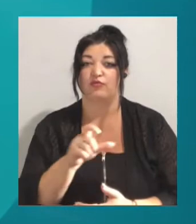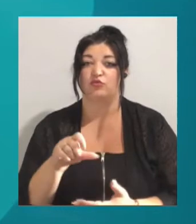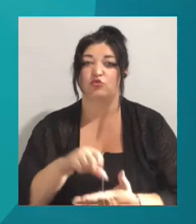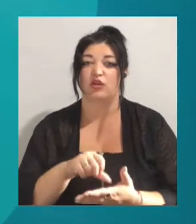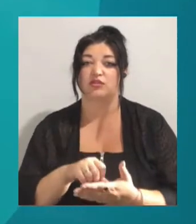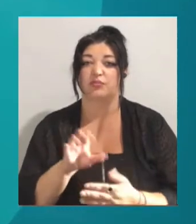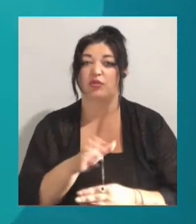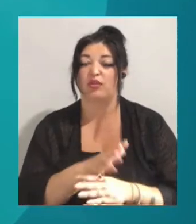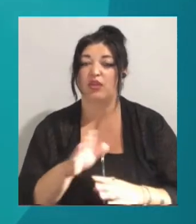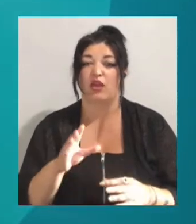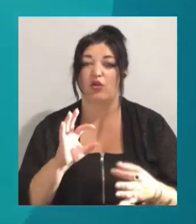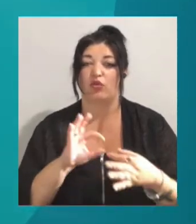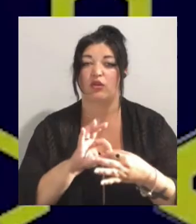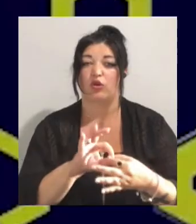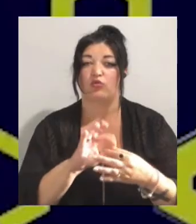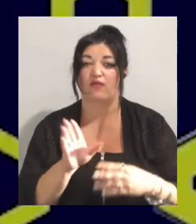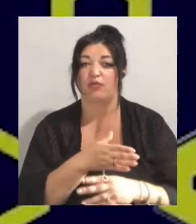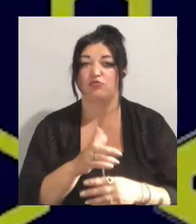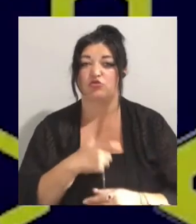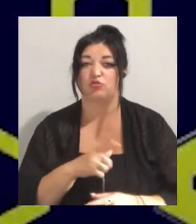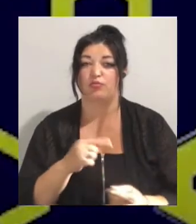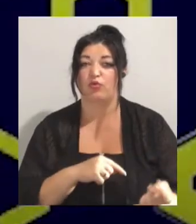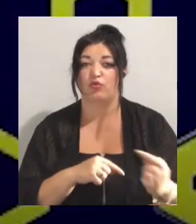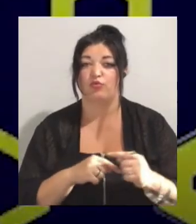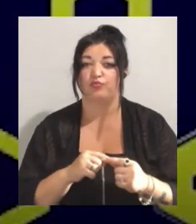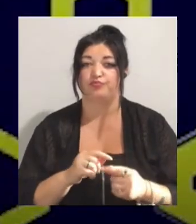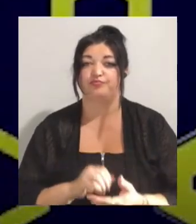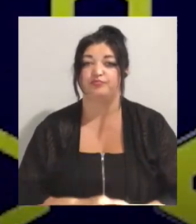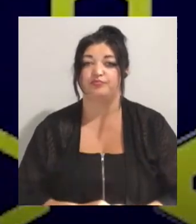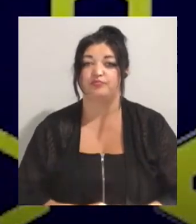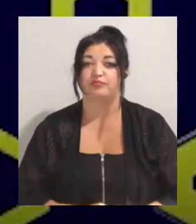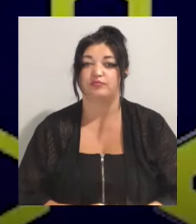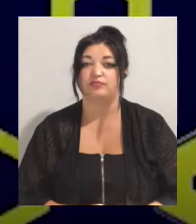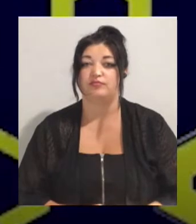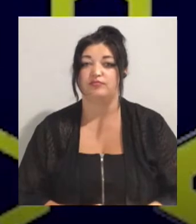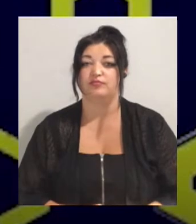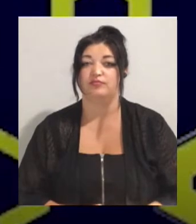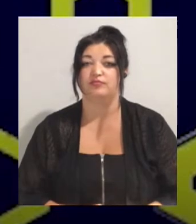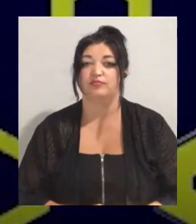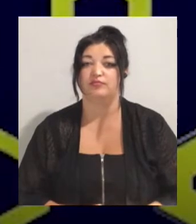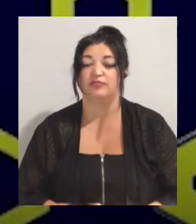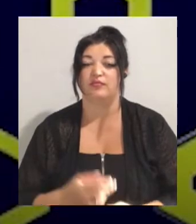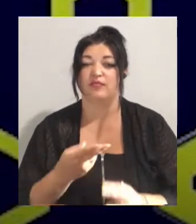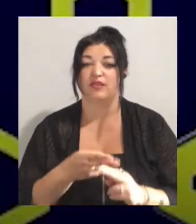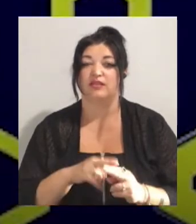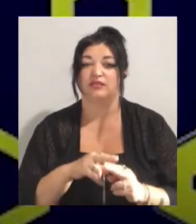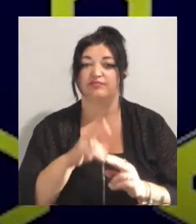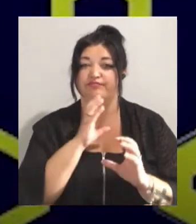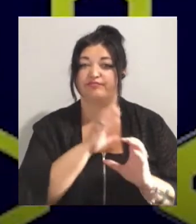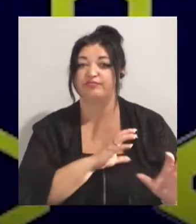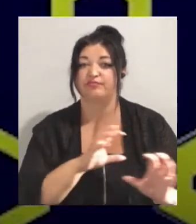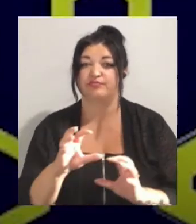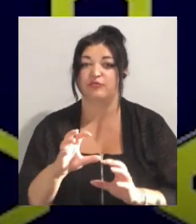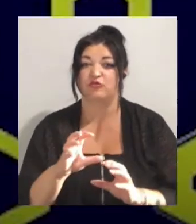«Сібризу» не контактували між собою. Головна мета «Сібризу» незмінна. Це забезпечення миру і стабільності